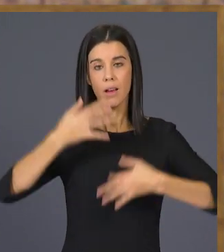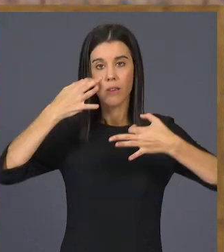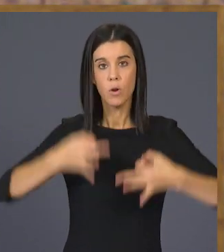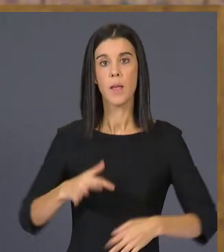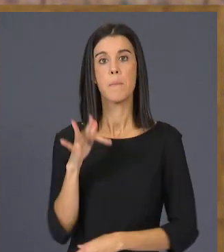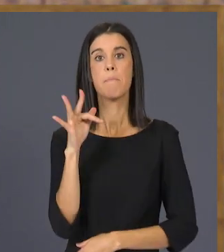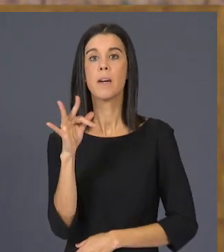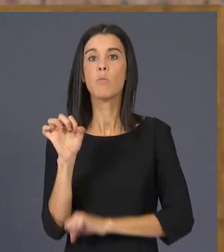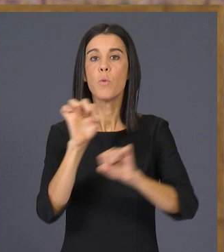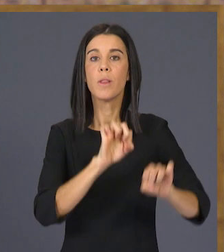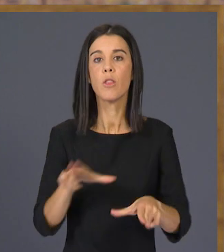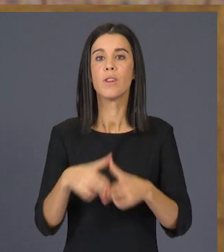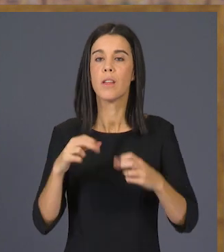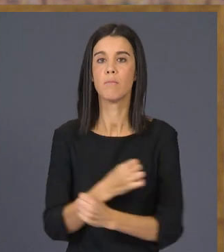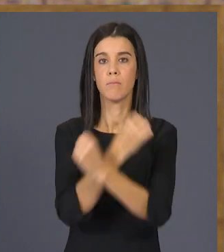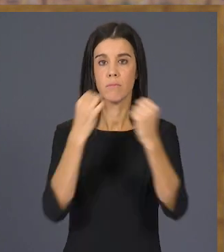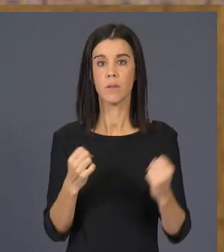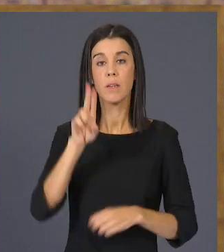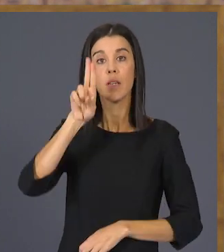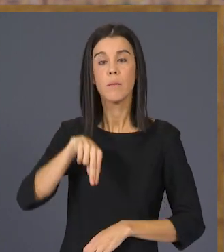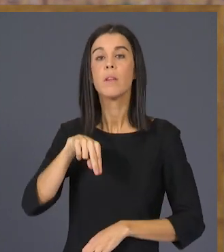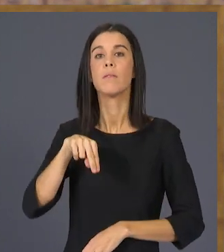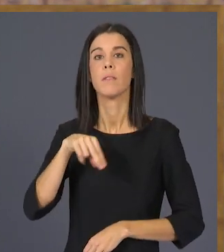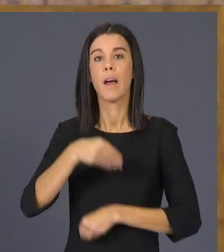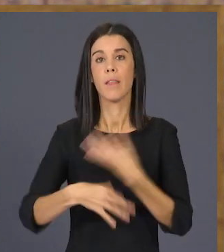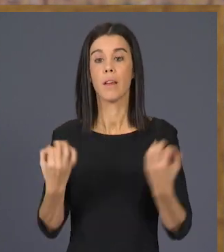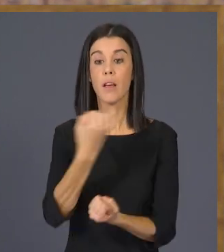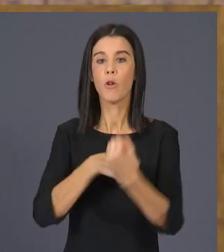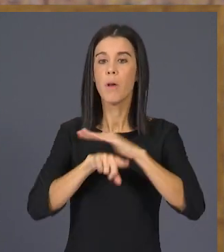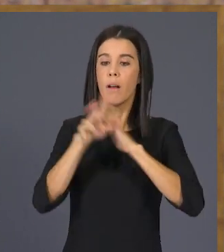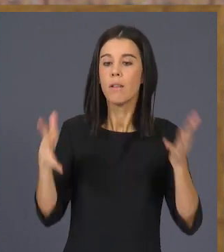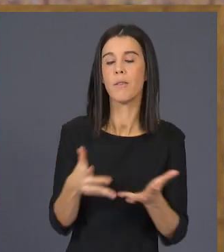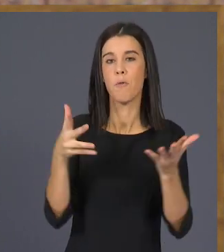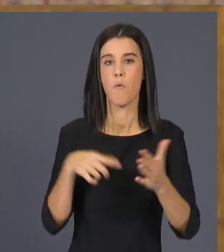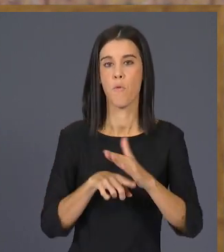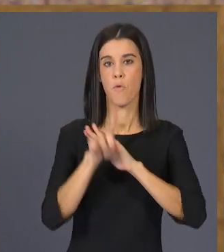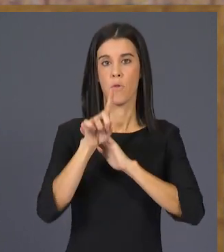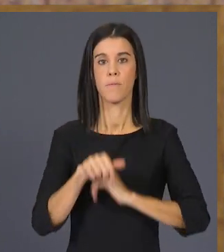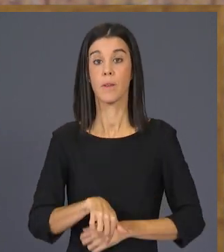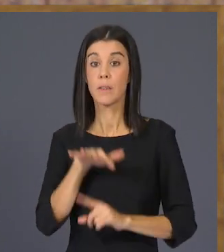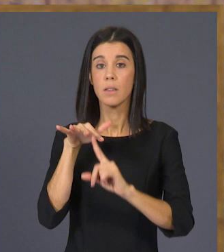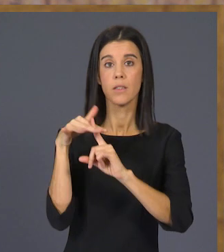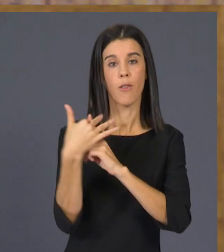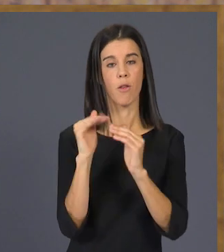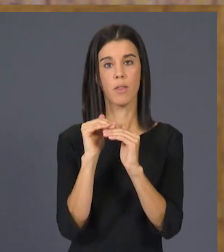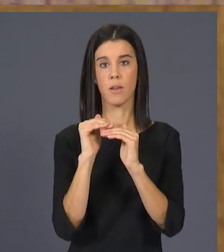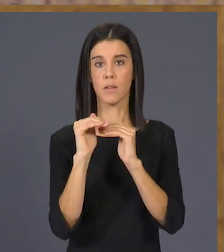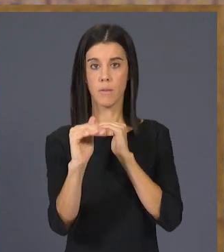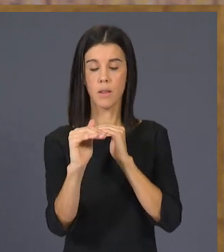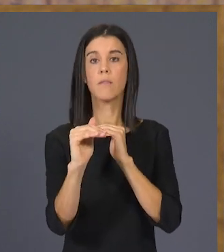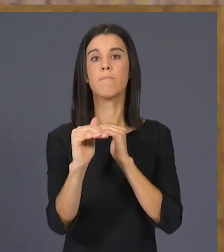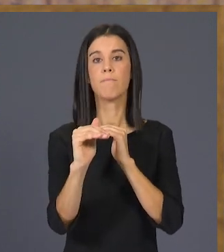reforça la protecció social i impulsa la economia. Aquest escenari d'estabilitat